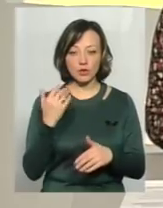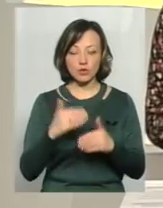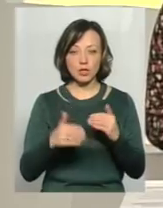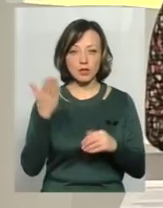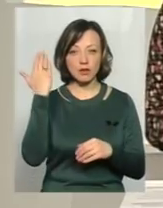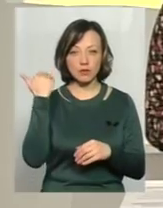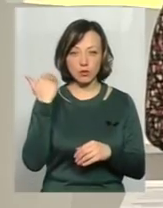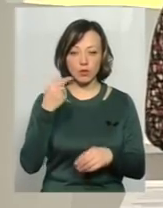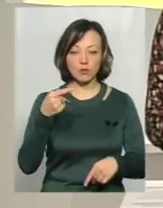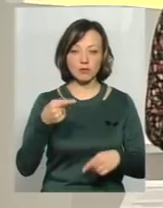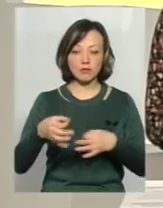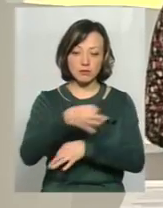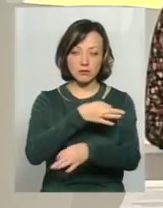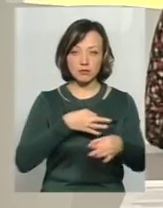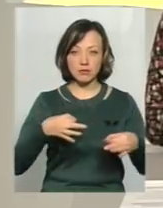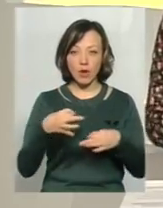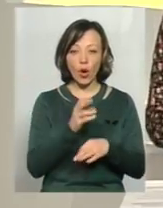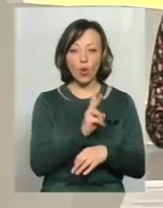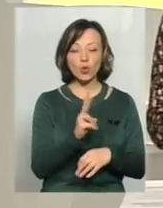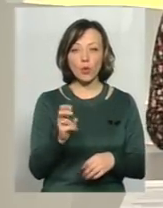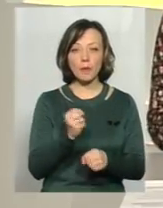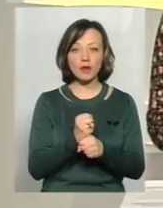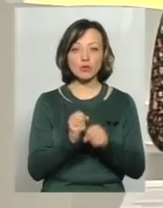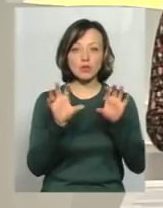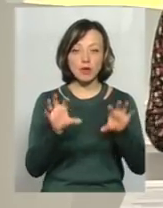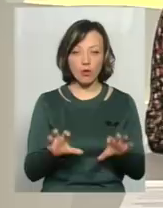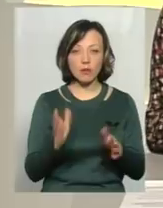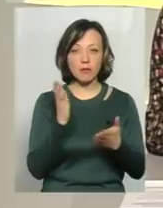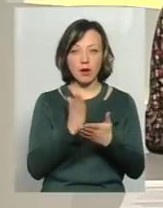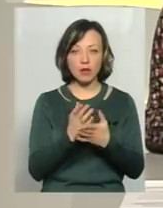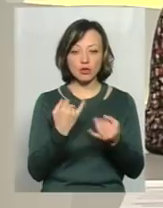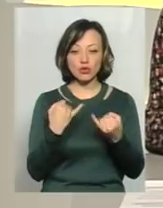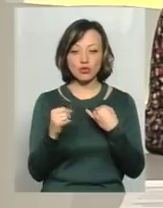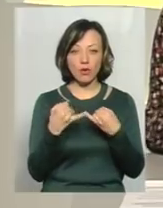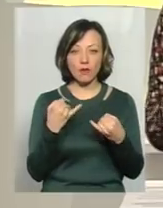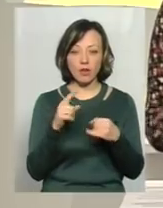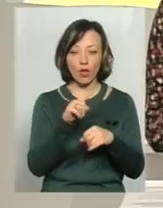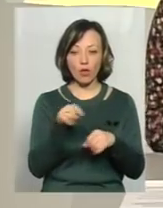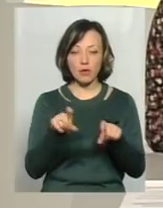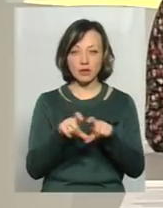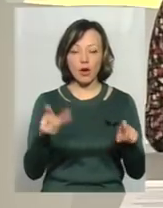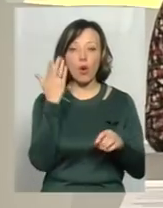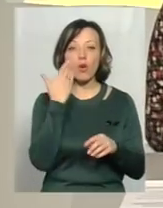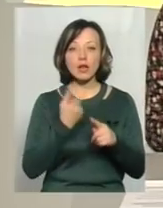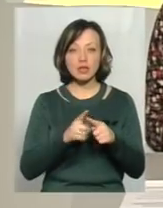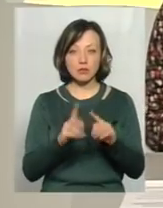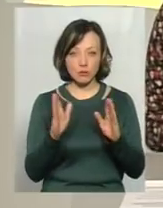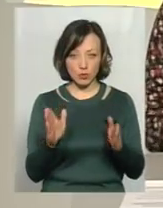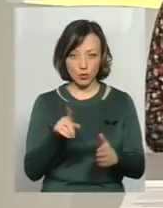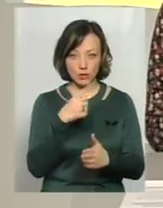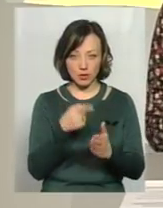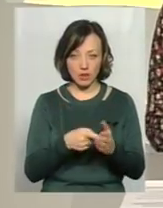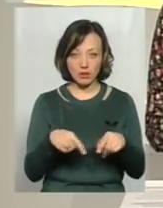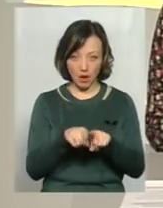веде точці перемовини про те, що ті, хто працюють легально, будуть мати жовті номерні знаки. Так. Коли це буде? Це також буде зі